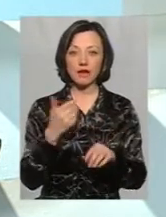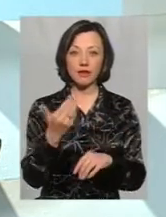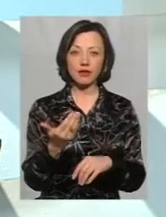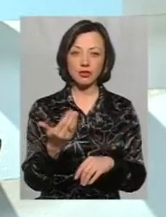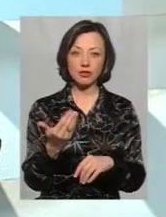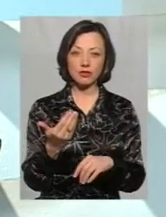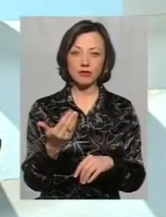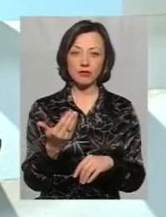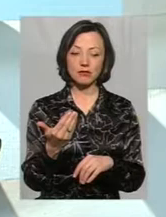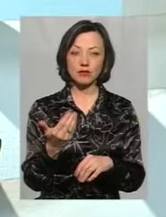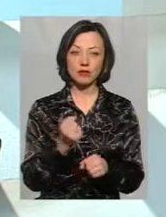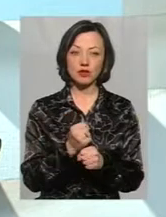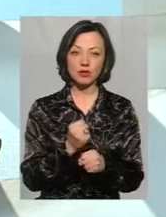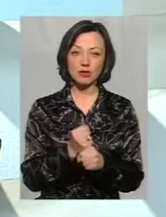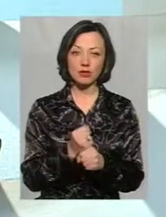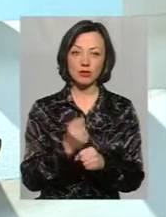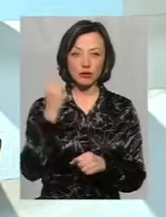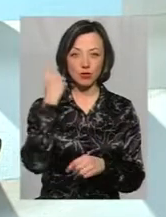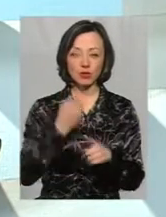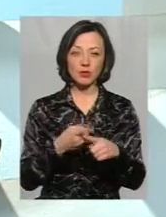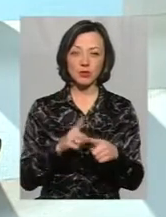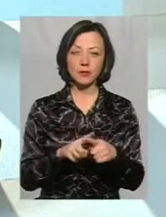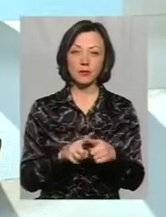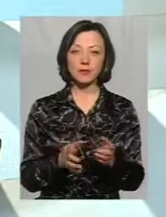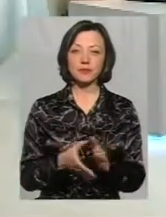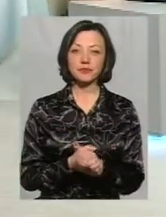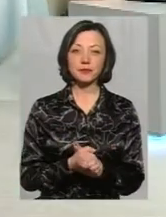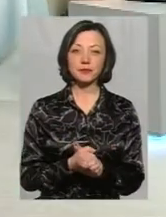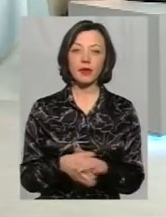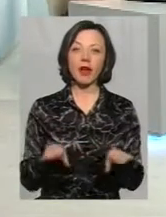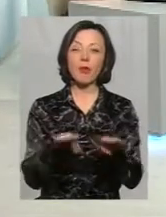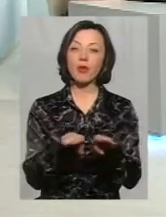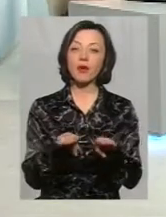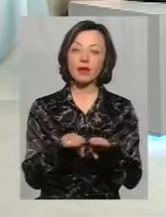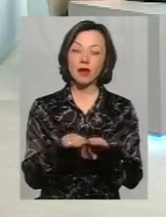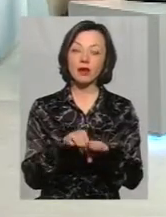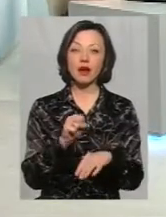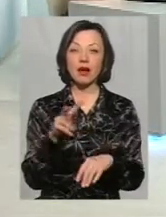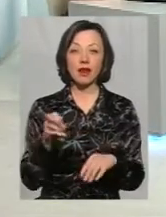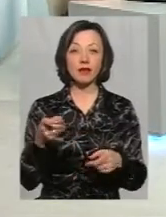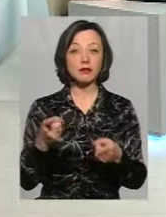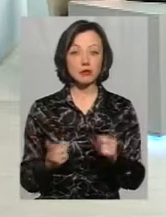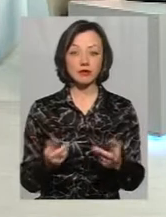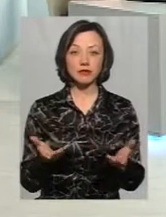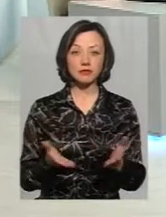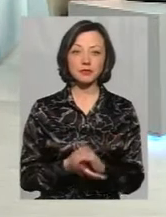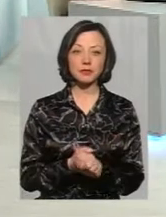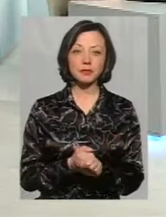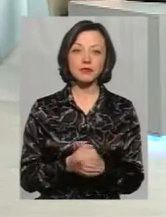вчинок? Я думаю, це так для порівняння, але от, ну, насправді, тому що...